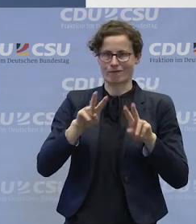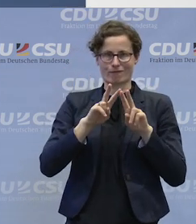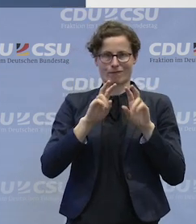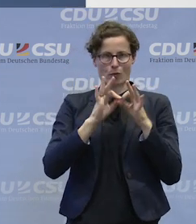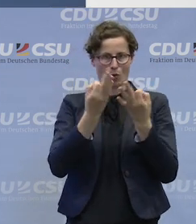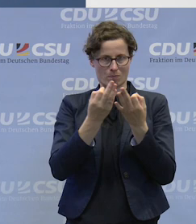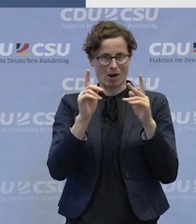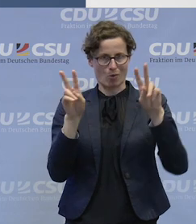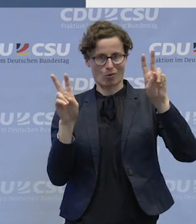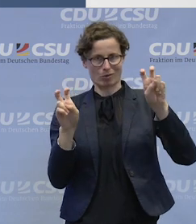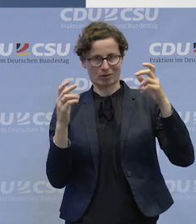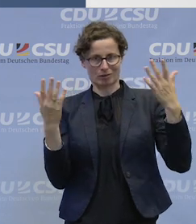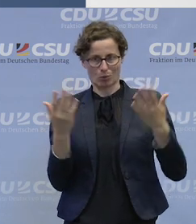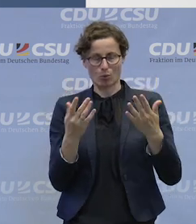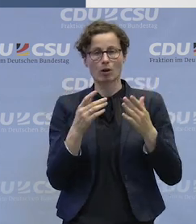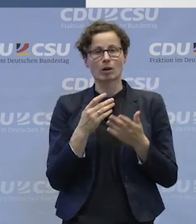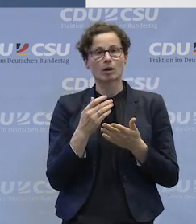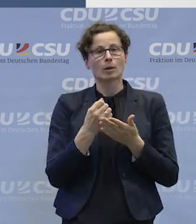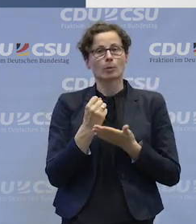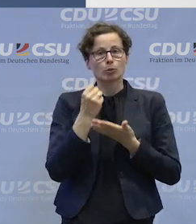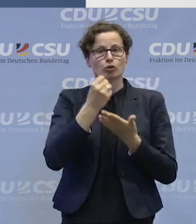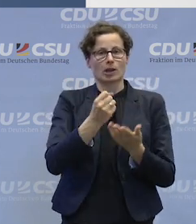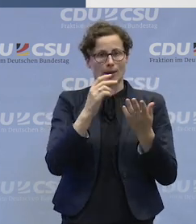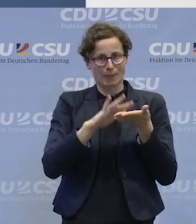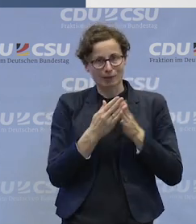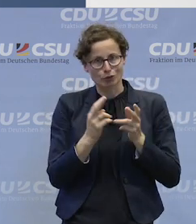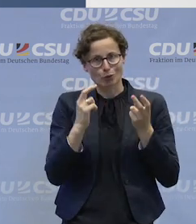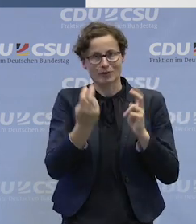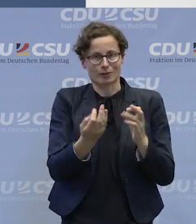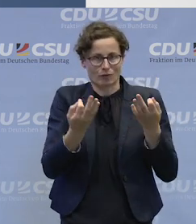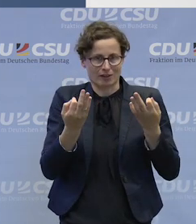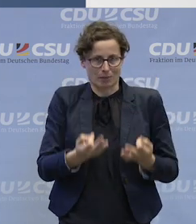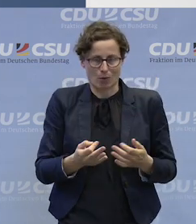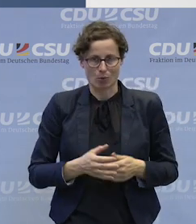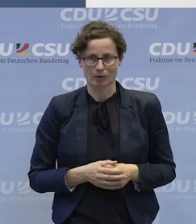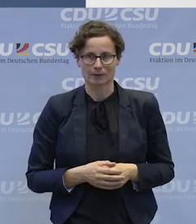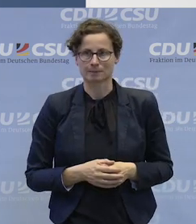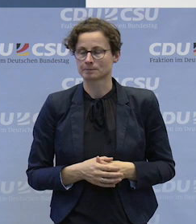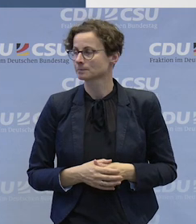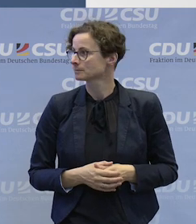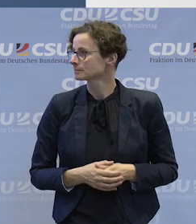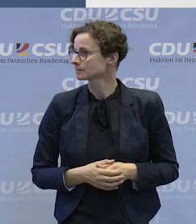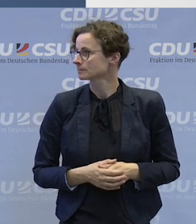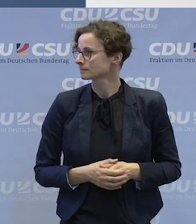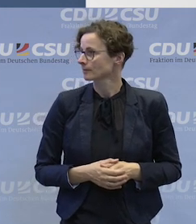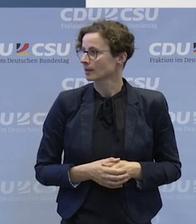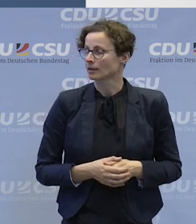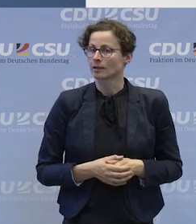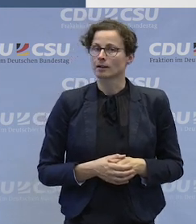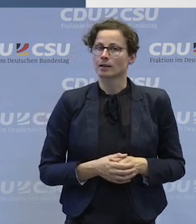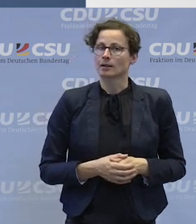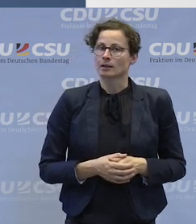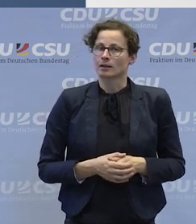und ich möchte, dass ein bisschen